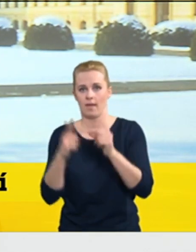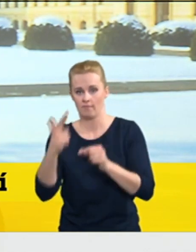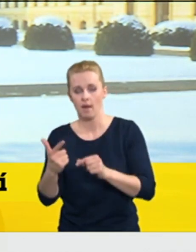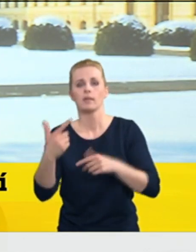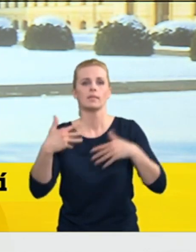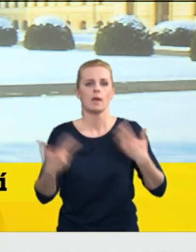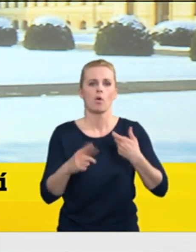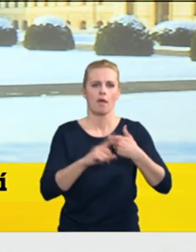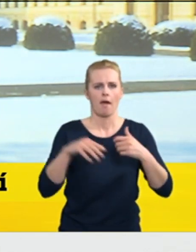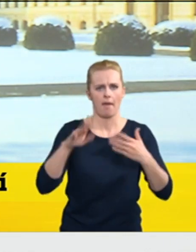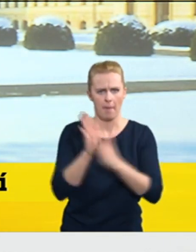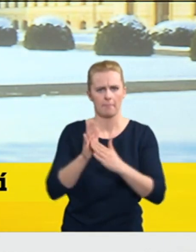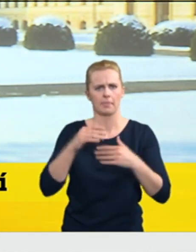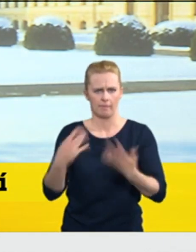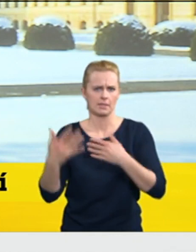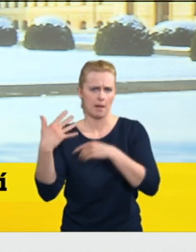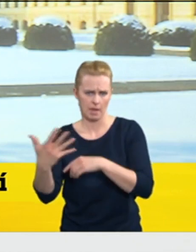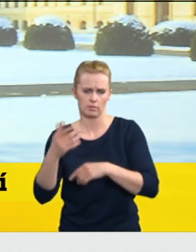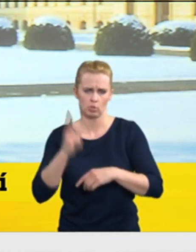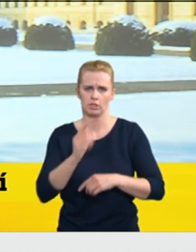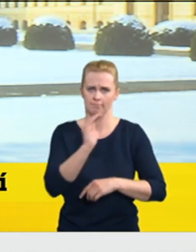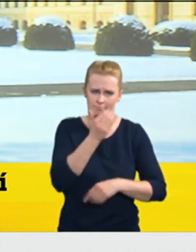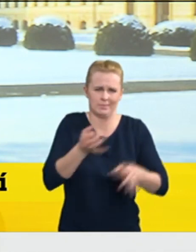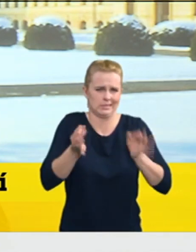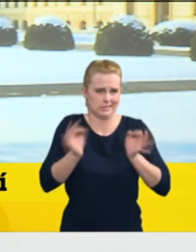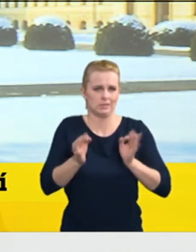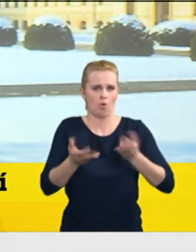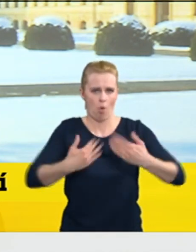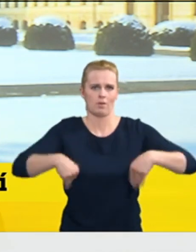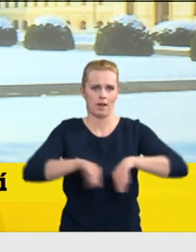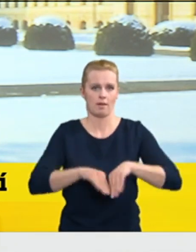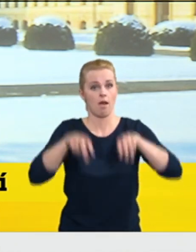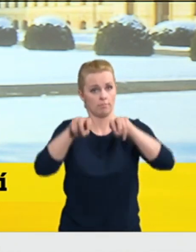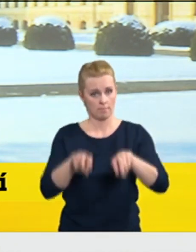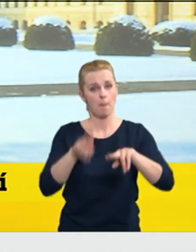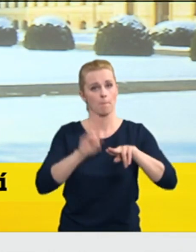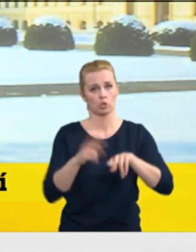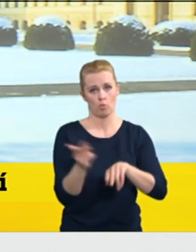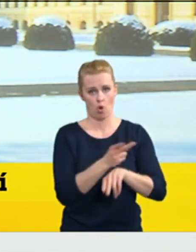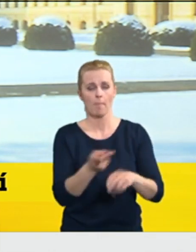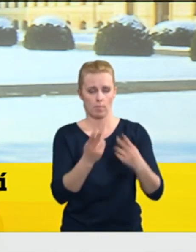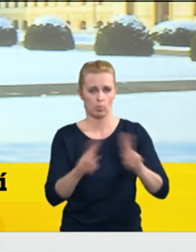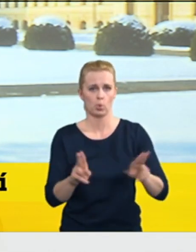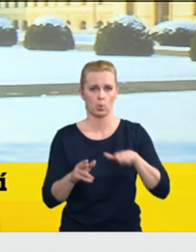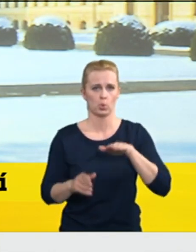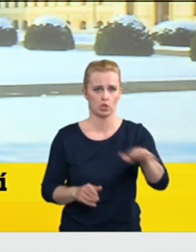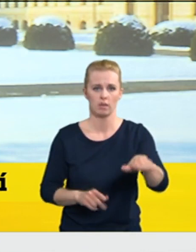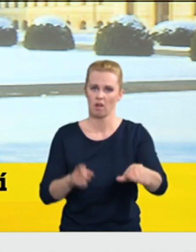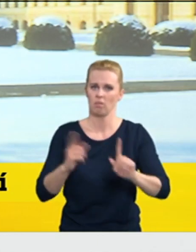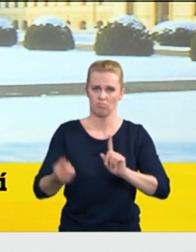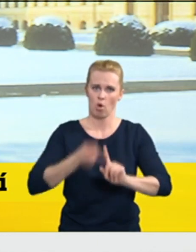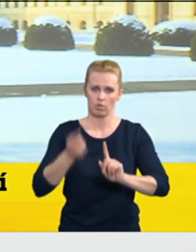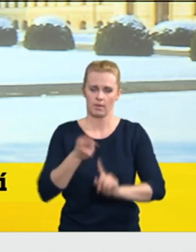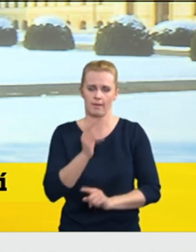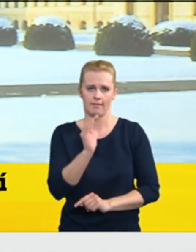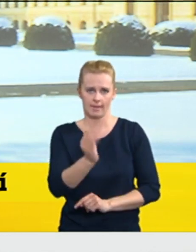To znamená, aby tato činnost byla provozována tak, že lidé budou alespoň touto formou od sebe